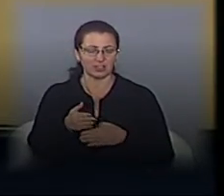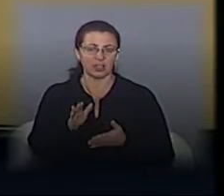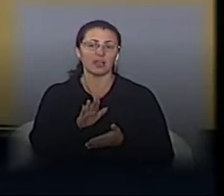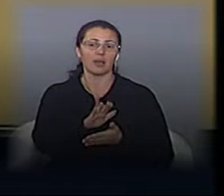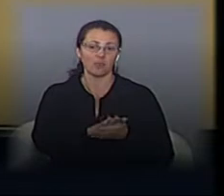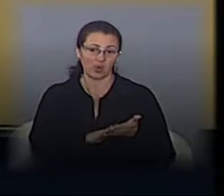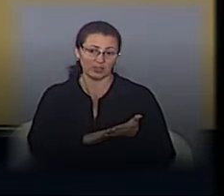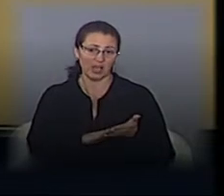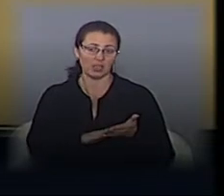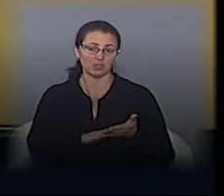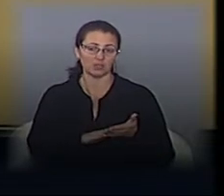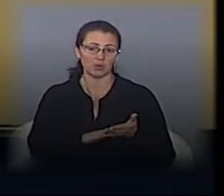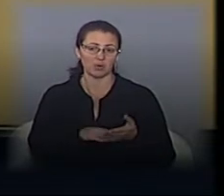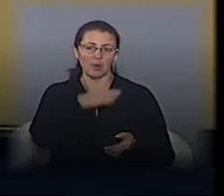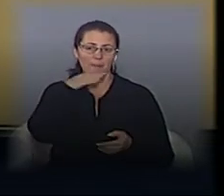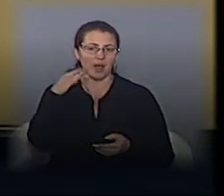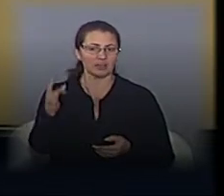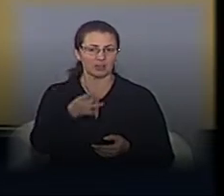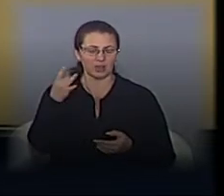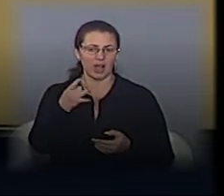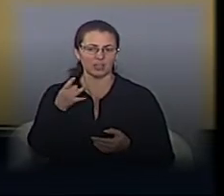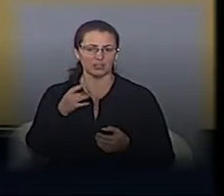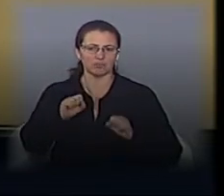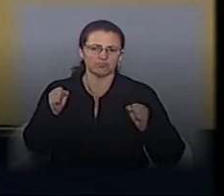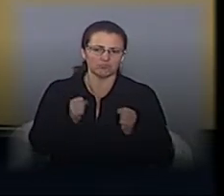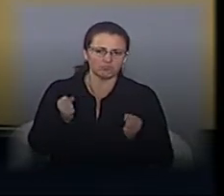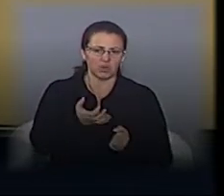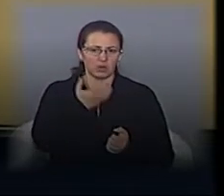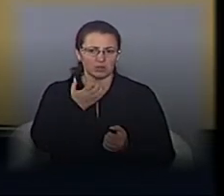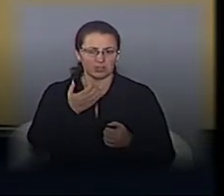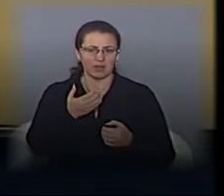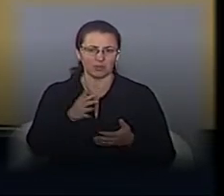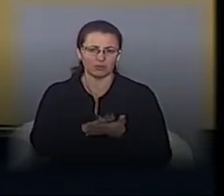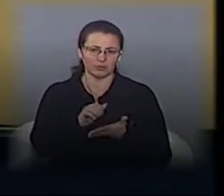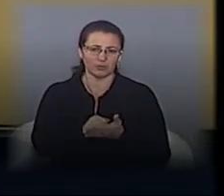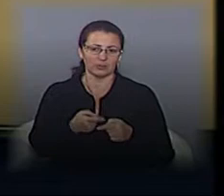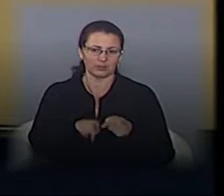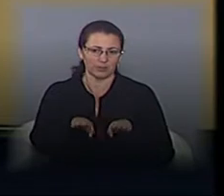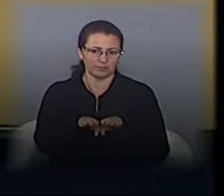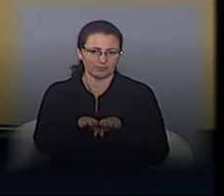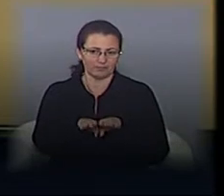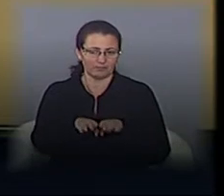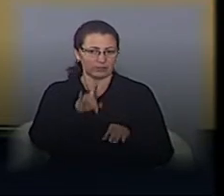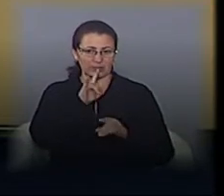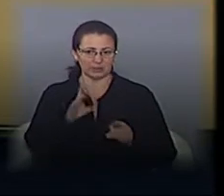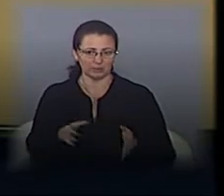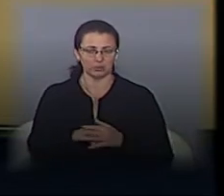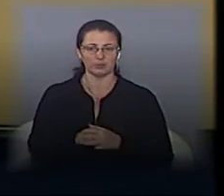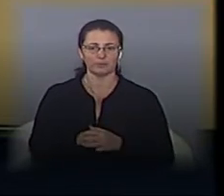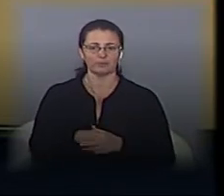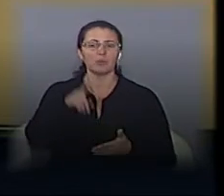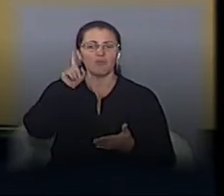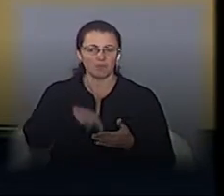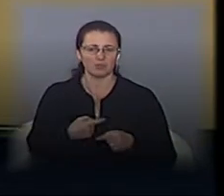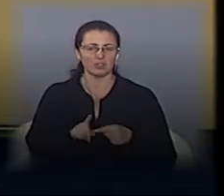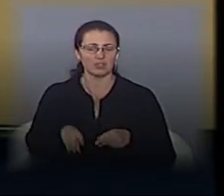багато разу, у циклі розмерзання-замерзання, руйнування, скажімо, цього шва. Тому ми впевнені, що даний